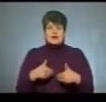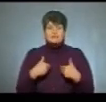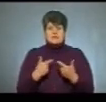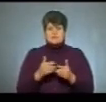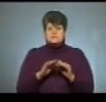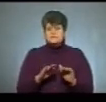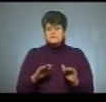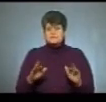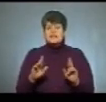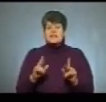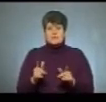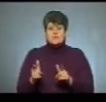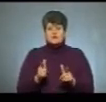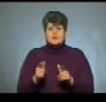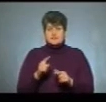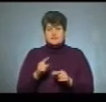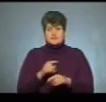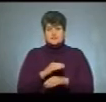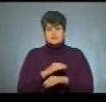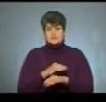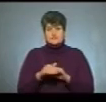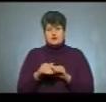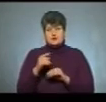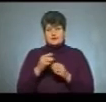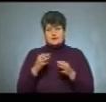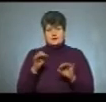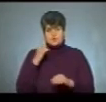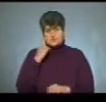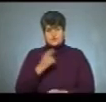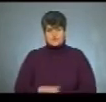абітурієнтів, як підготуватися до зовнішнього незалежного оцінювання.